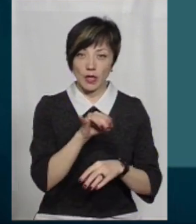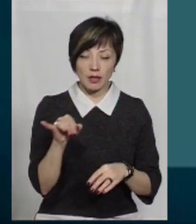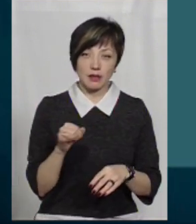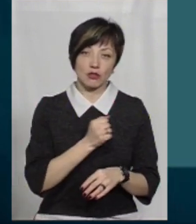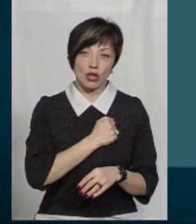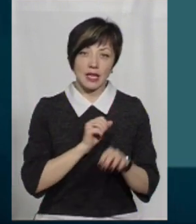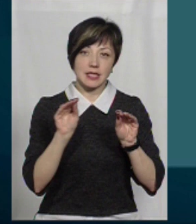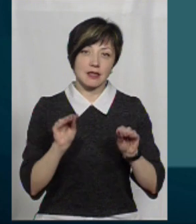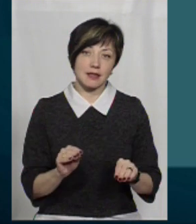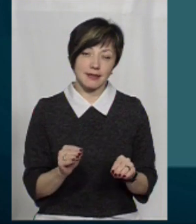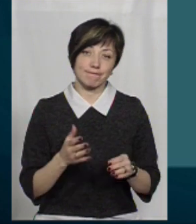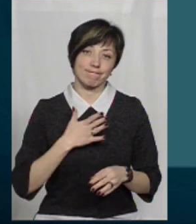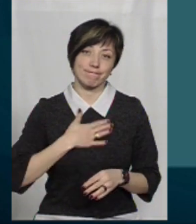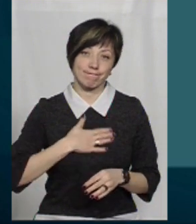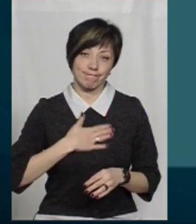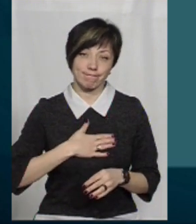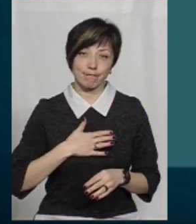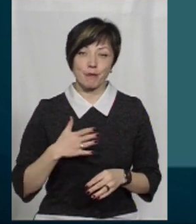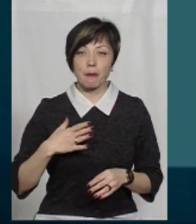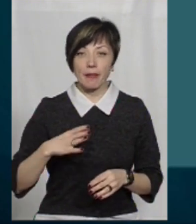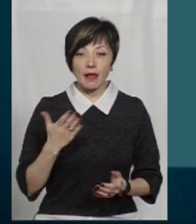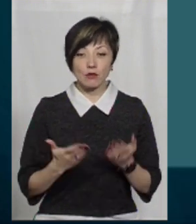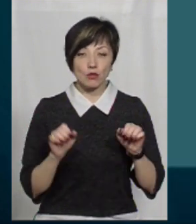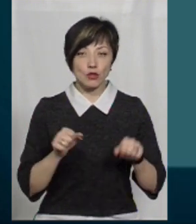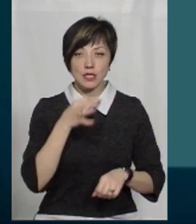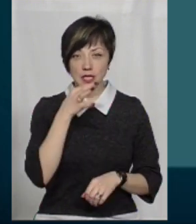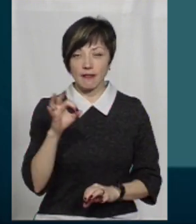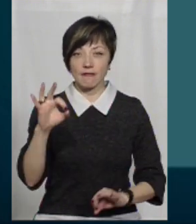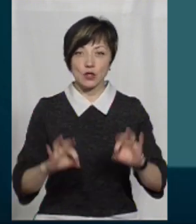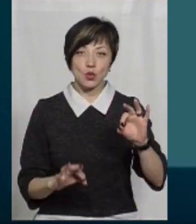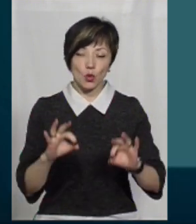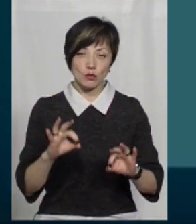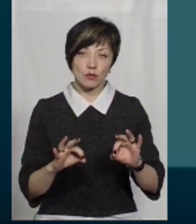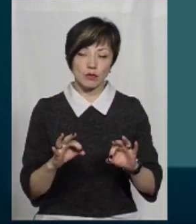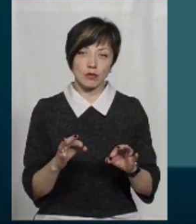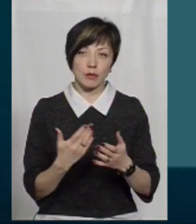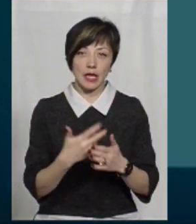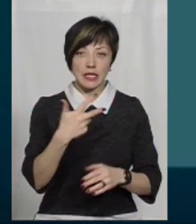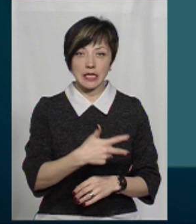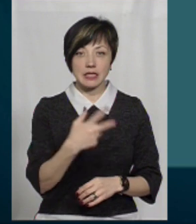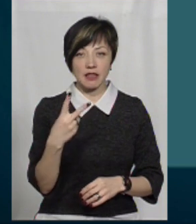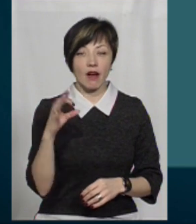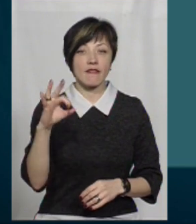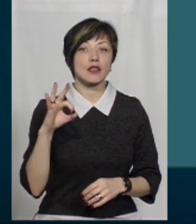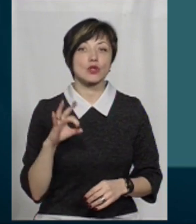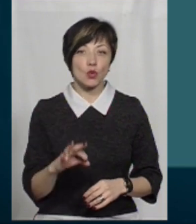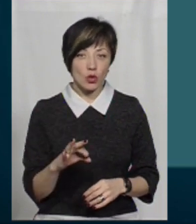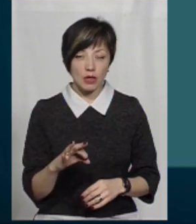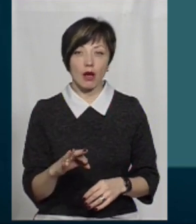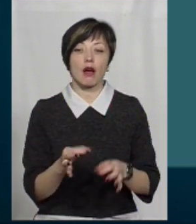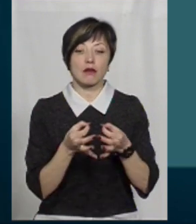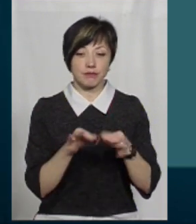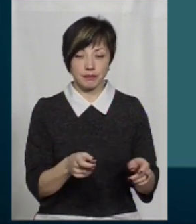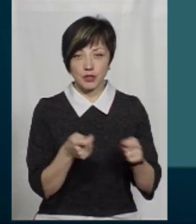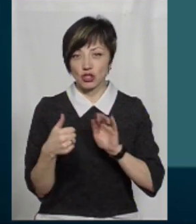статистика не втішна, як і очікувалось. Якщо можна сказати відсотковому еквіваленті, то 32 відсотки розмитнилося,